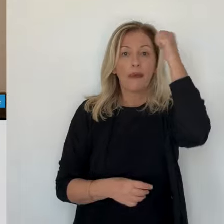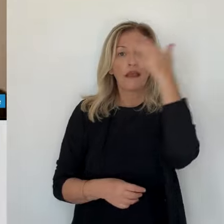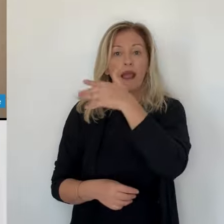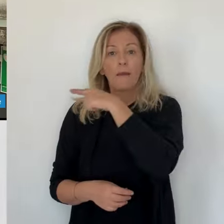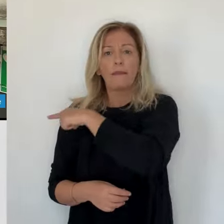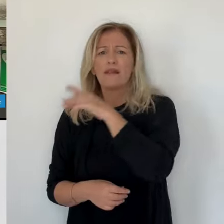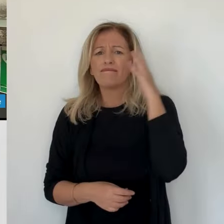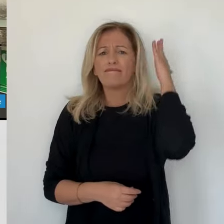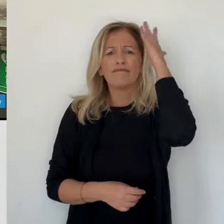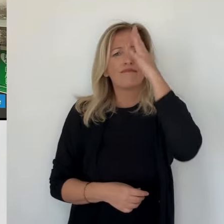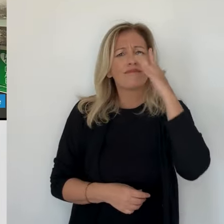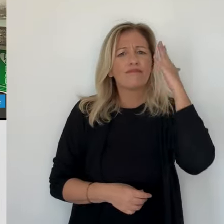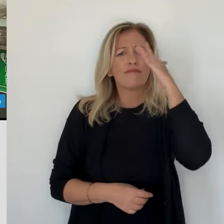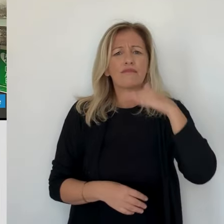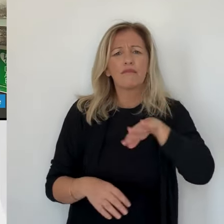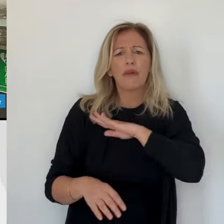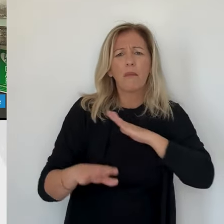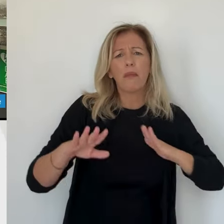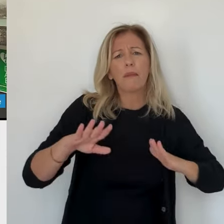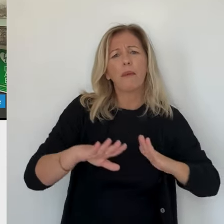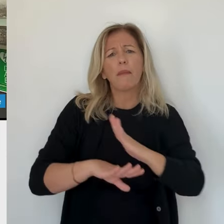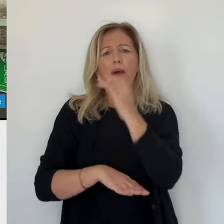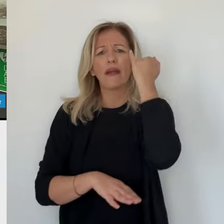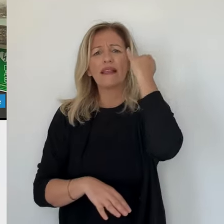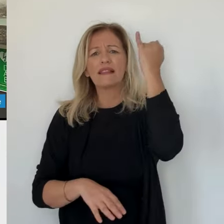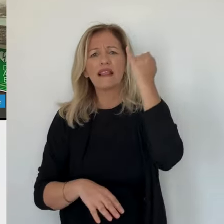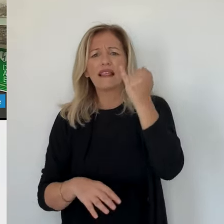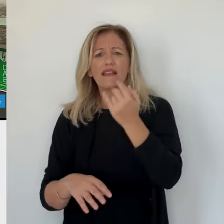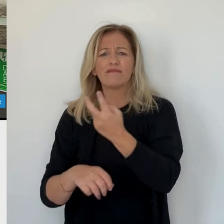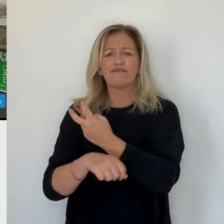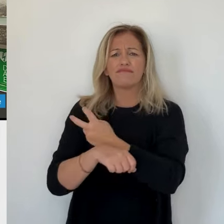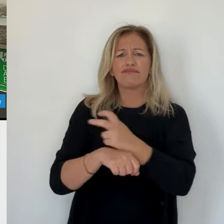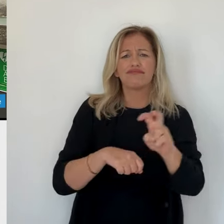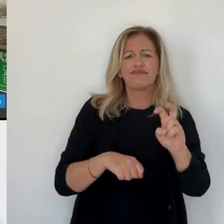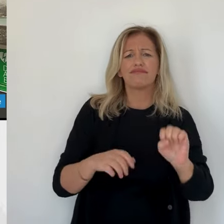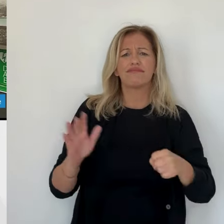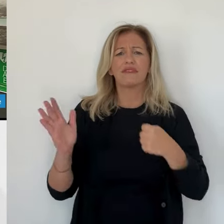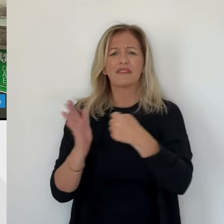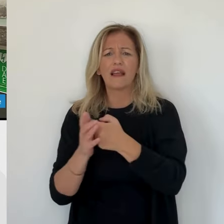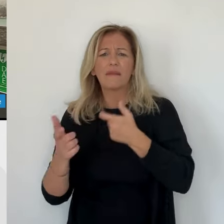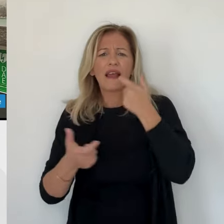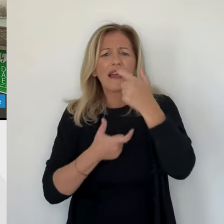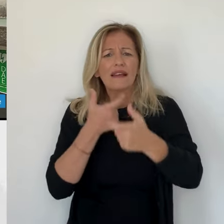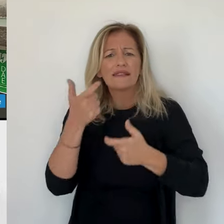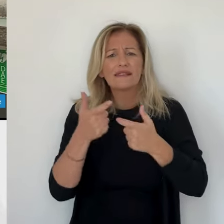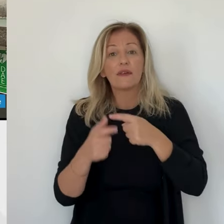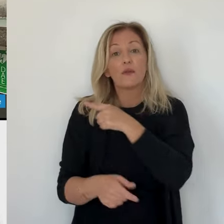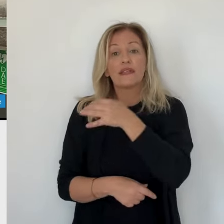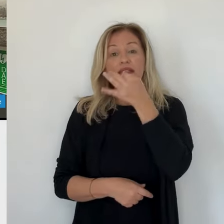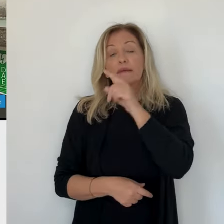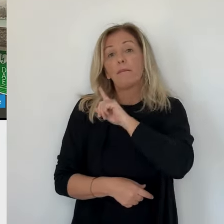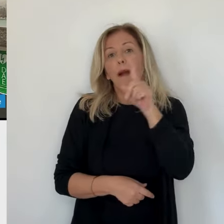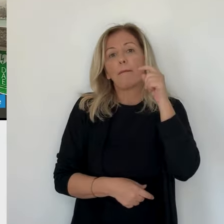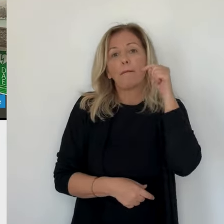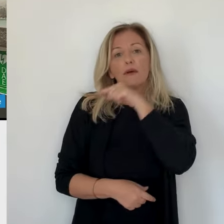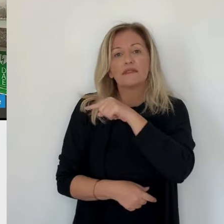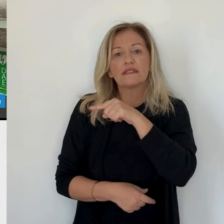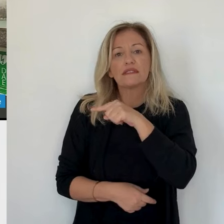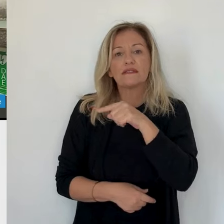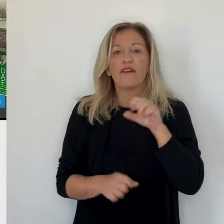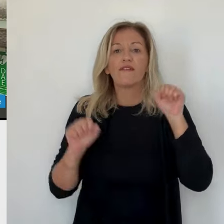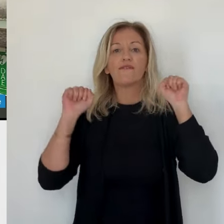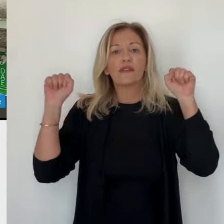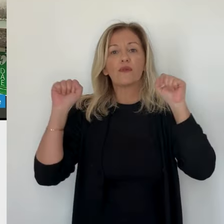Je m'en tirerai en disant que cette victoire me réjouit. Je pense qu'elle est inquiétante par bien des aspects. J'espère qu'elle n'aura pas trop de